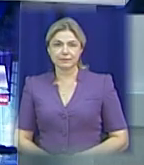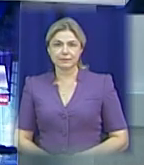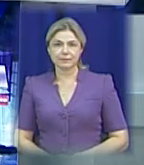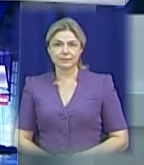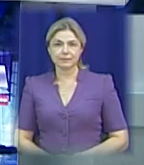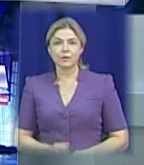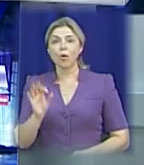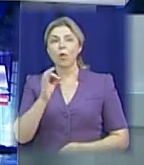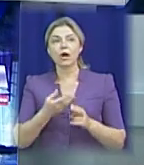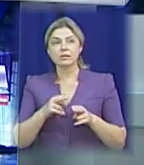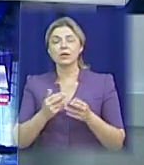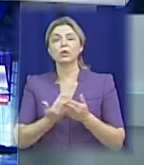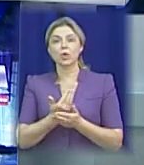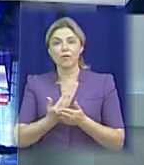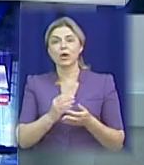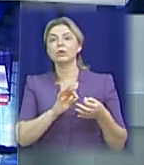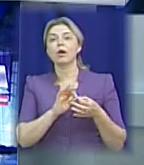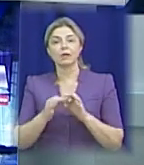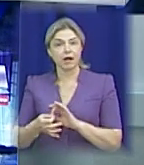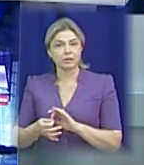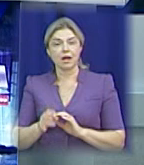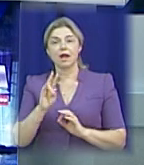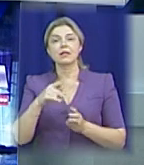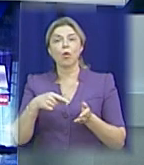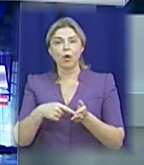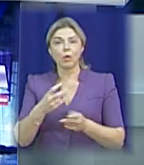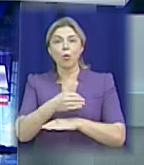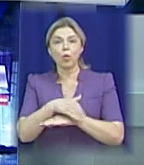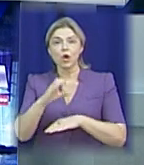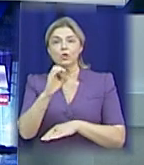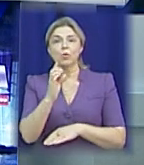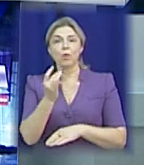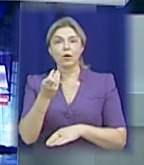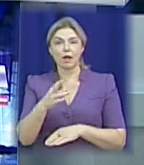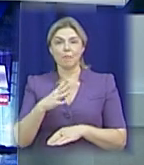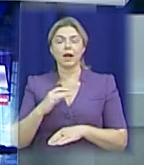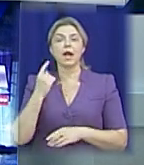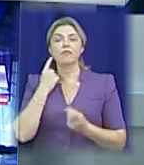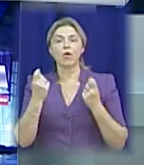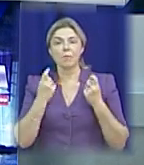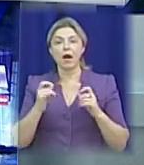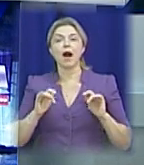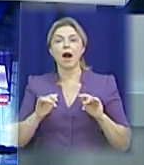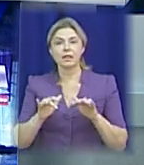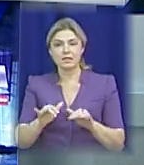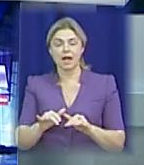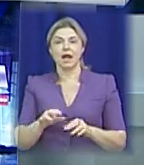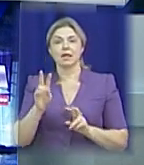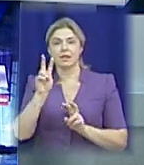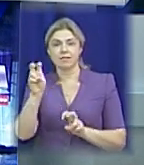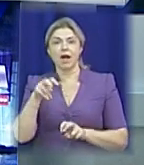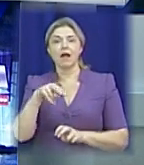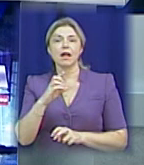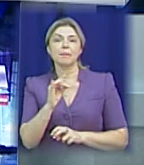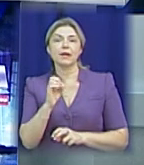Про ці та інші події більш докладно. У Миколаїві на вулиці Соборні відбулася інформаційна акція «Лабіринт можливостей».